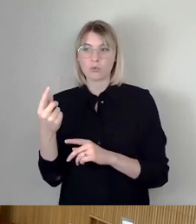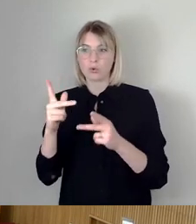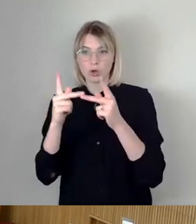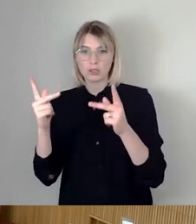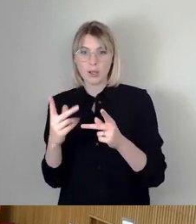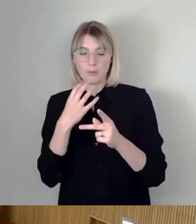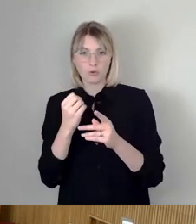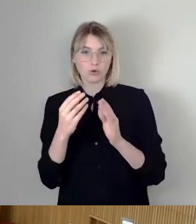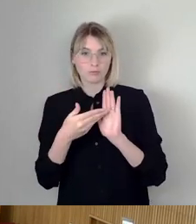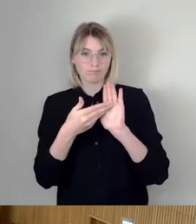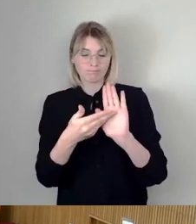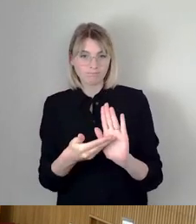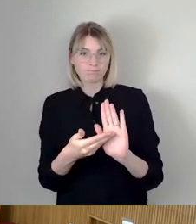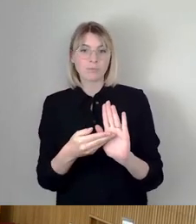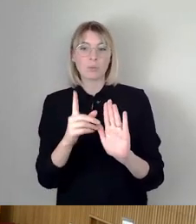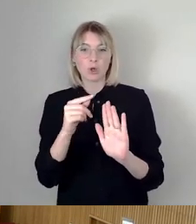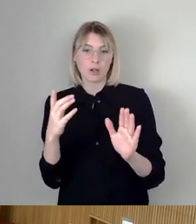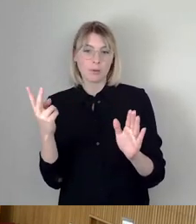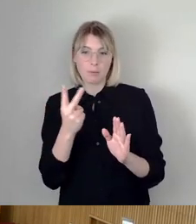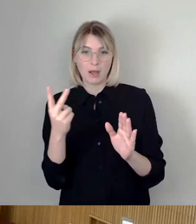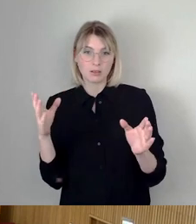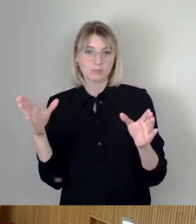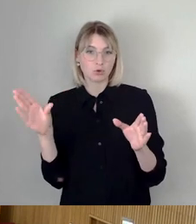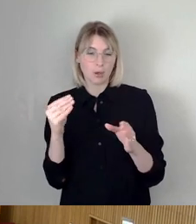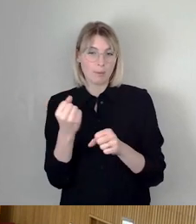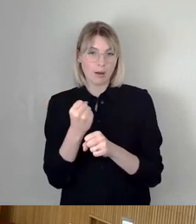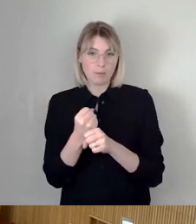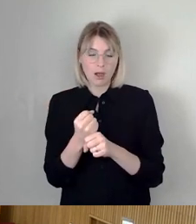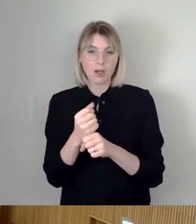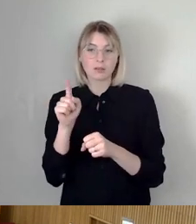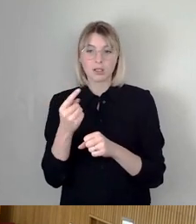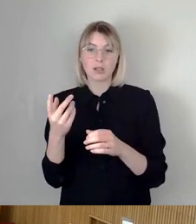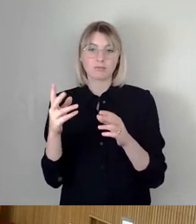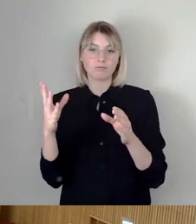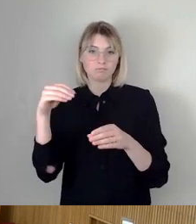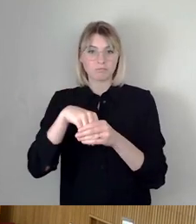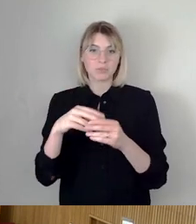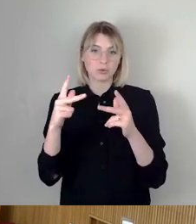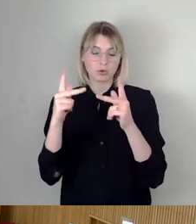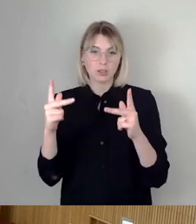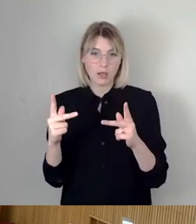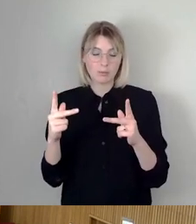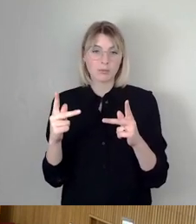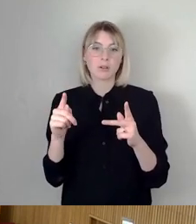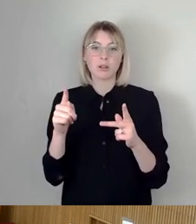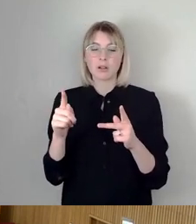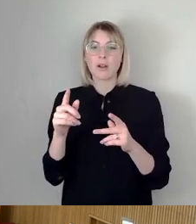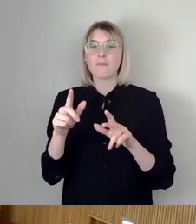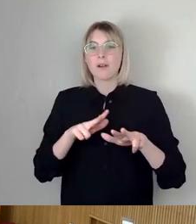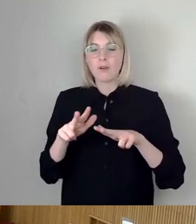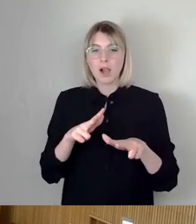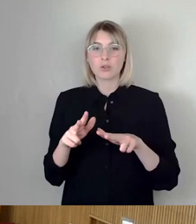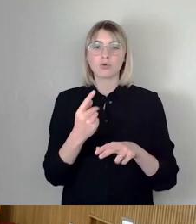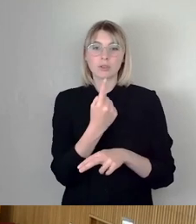Paket und je nachdem, was dann im Konzept stehen wird, wird die Verwaltung intern, aber natürlich auch der Stadtrat entscheiden müssen,